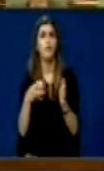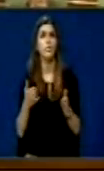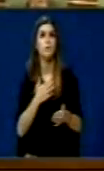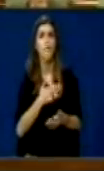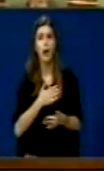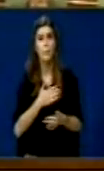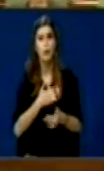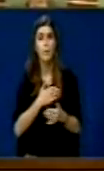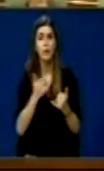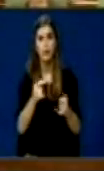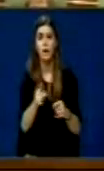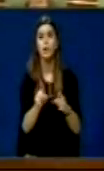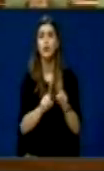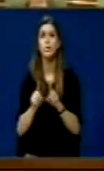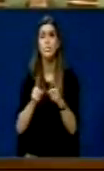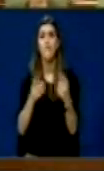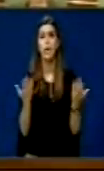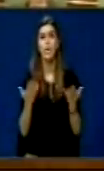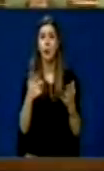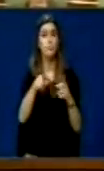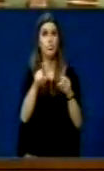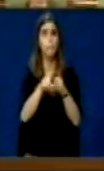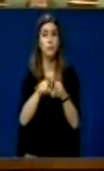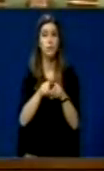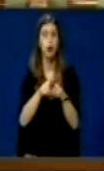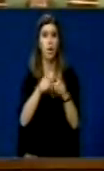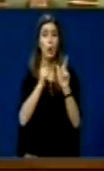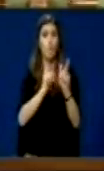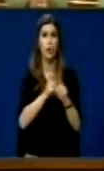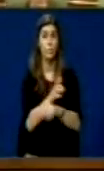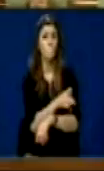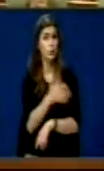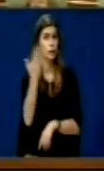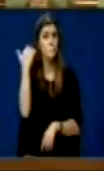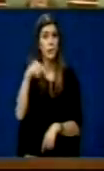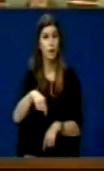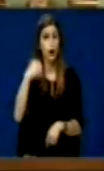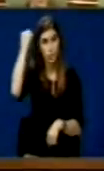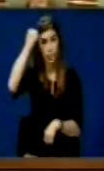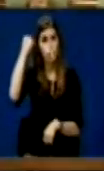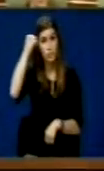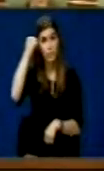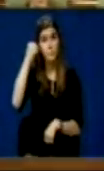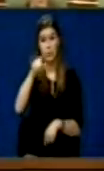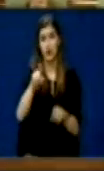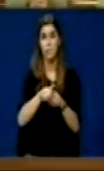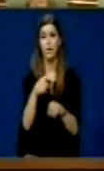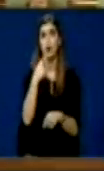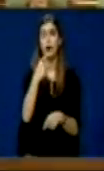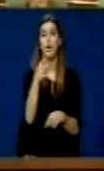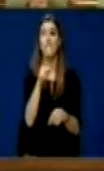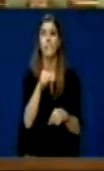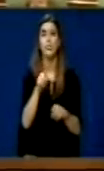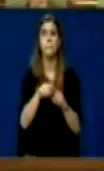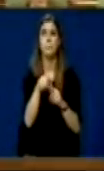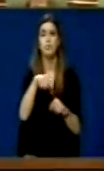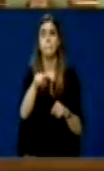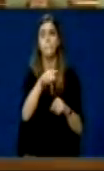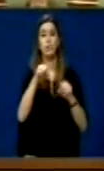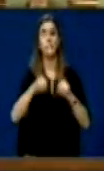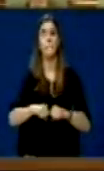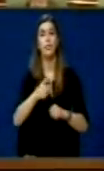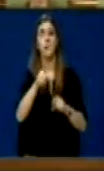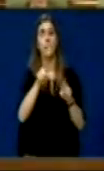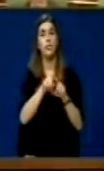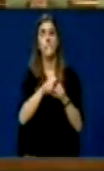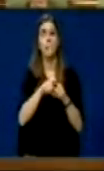në një përjullë që spaku lufta shlimtare që është bënë Kosovë nuk do të quajtë nga qeveria si konflikt, po